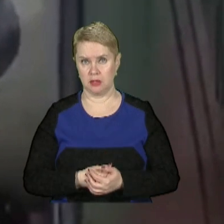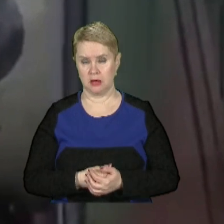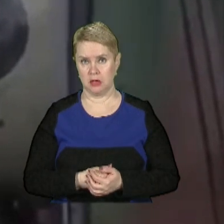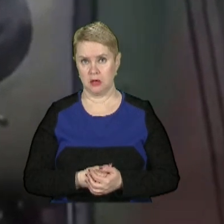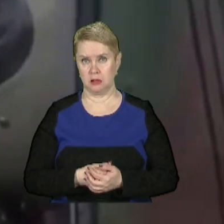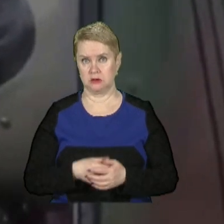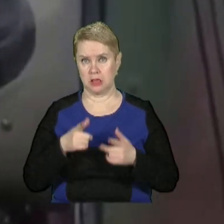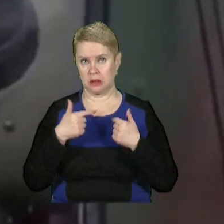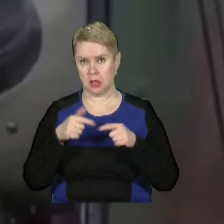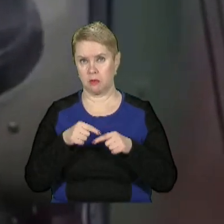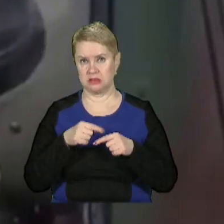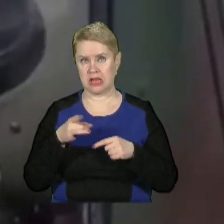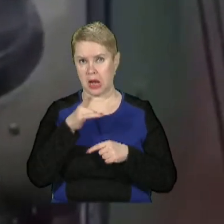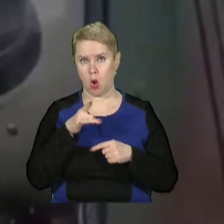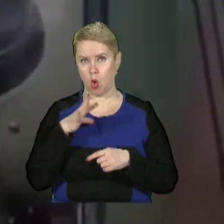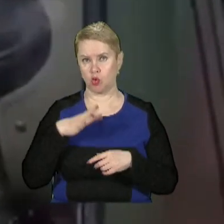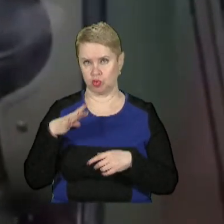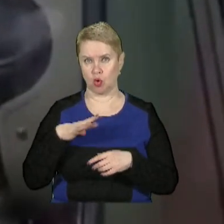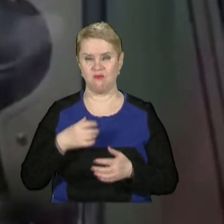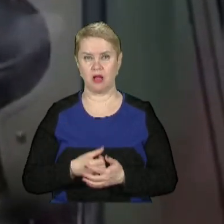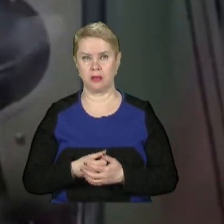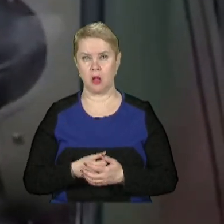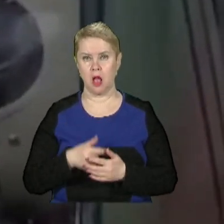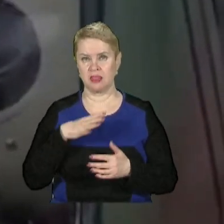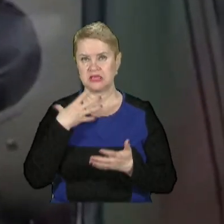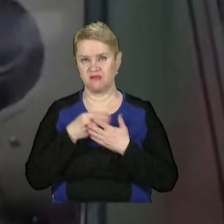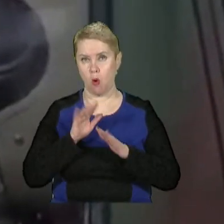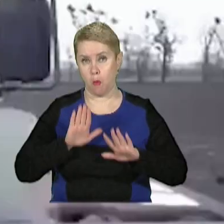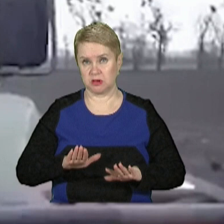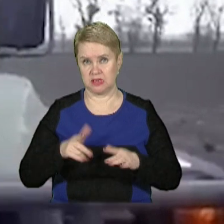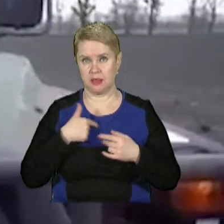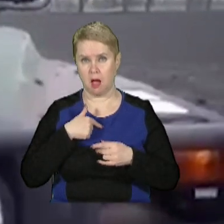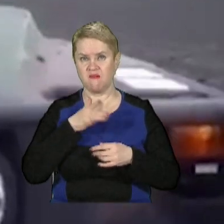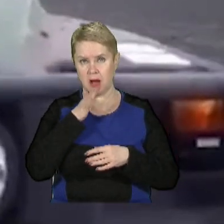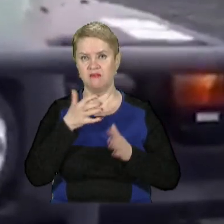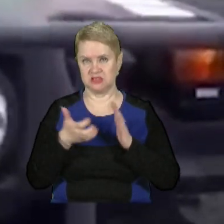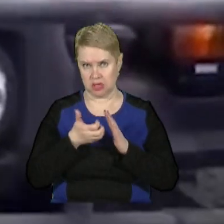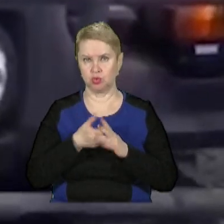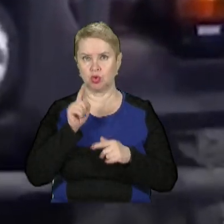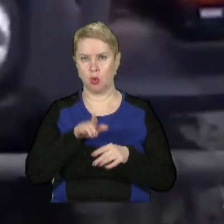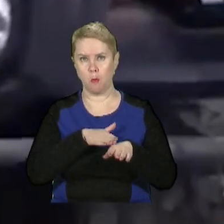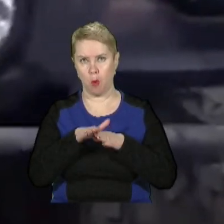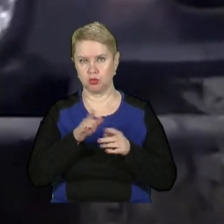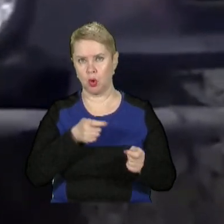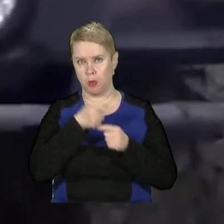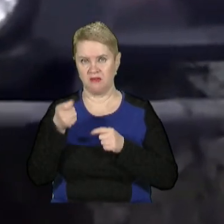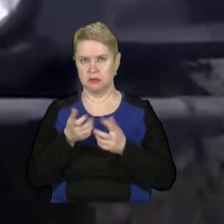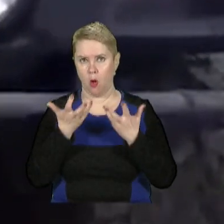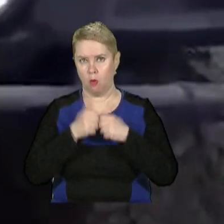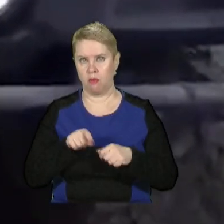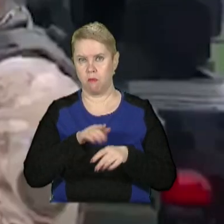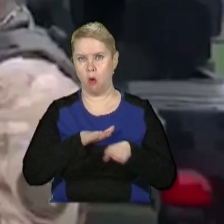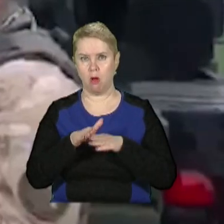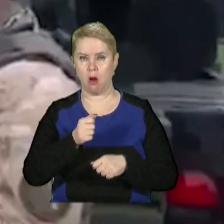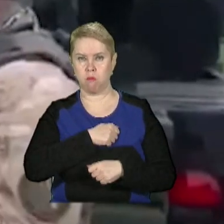базового табору або з районного очікування на позицію, нам часу вистачає для того, щоб повністю привести комплексу бойову